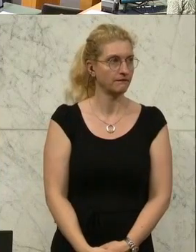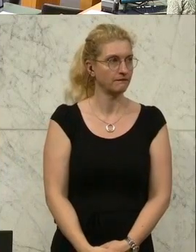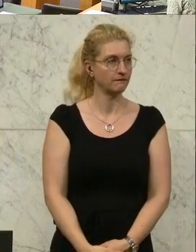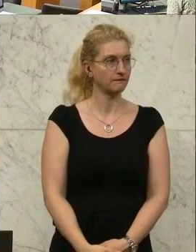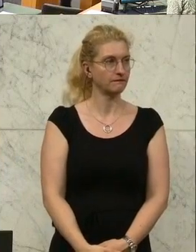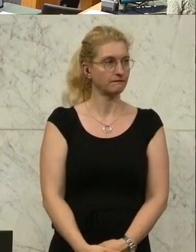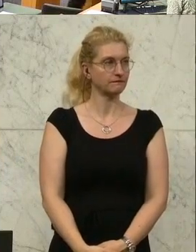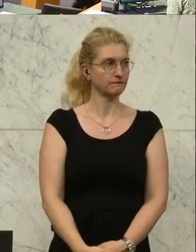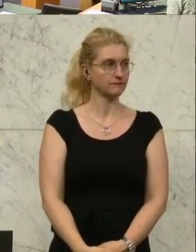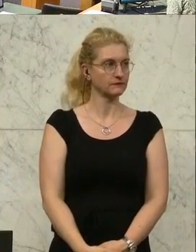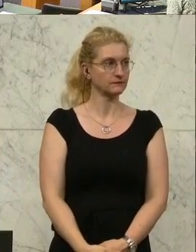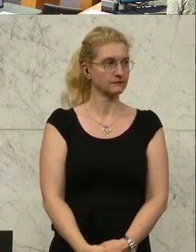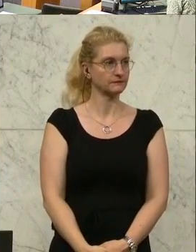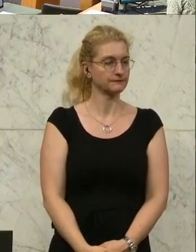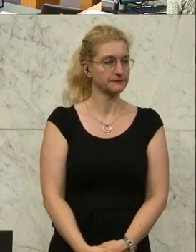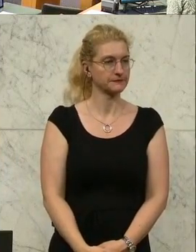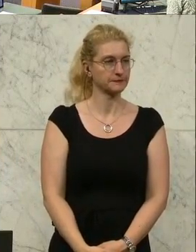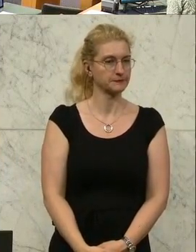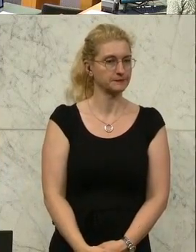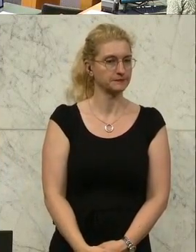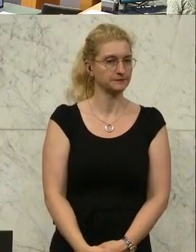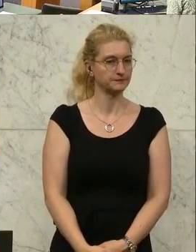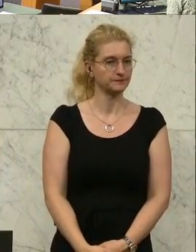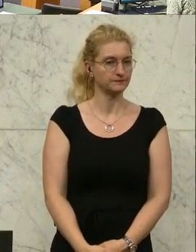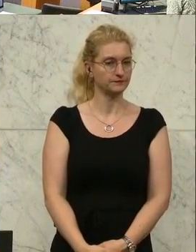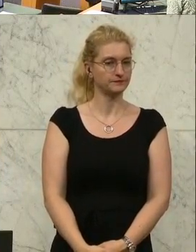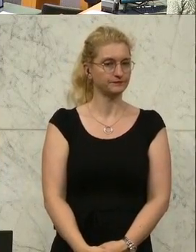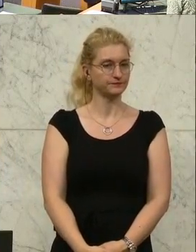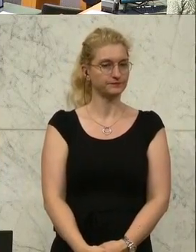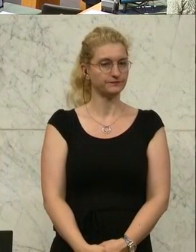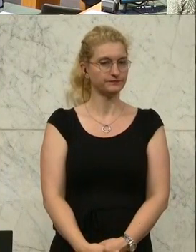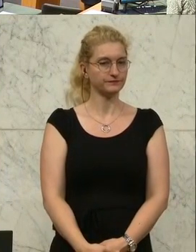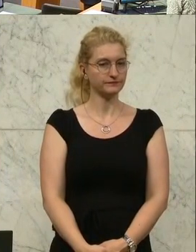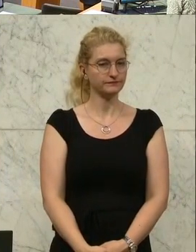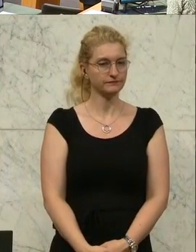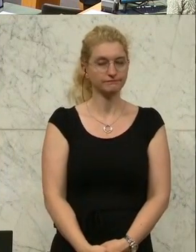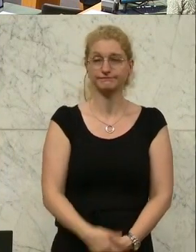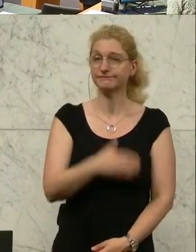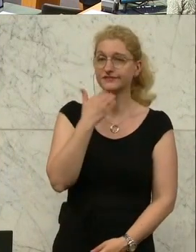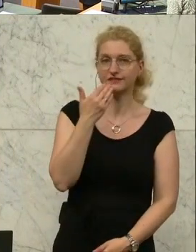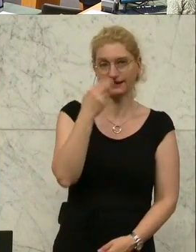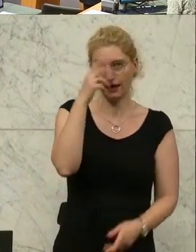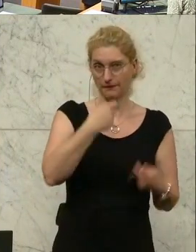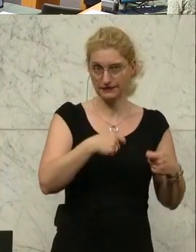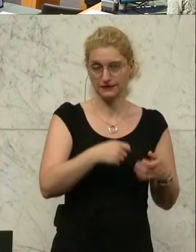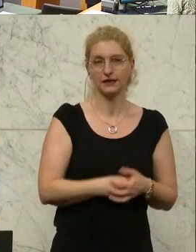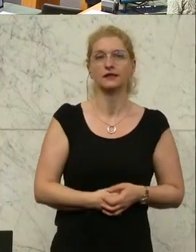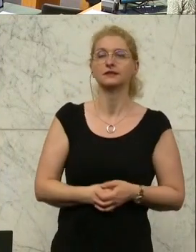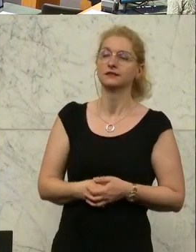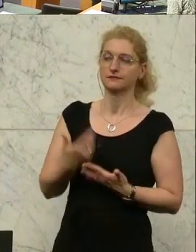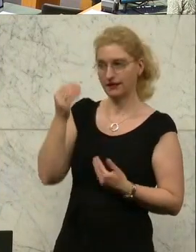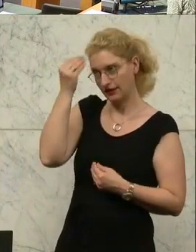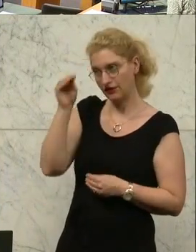Friedrich Ofenauer von der ÖVP ist vorläufiges Letzter Redner zu Wort gemeldet. Vielen Dank, Herr Präsident. Sehr geehrte Frau